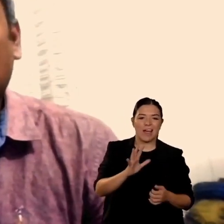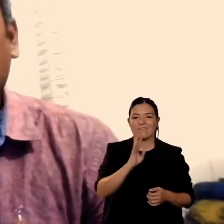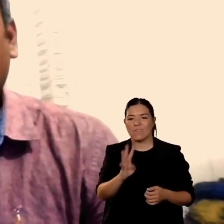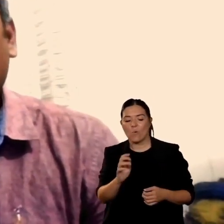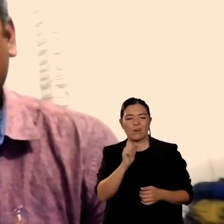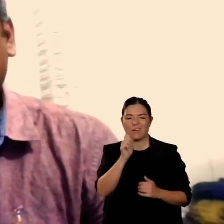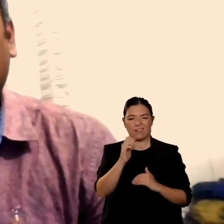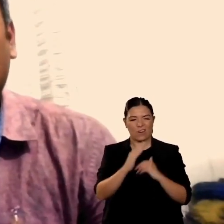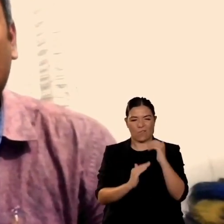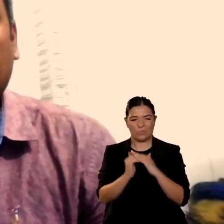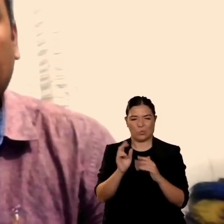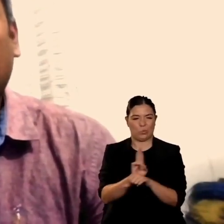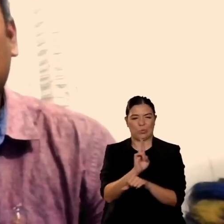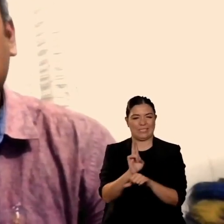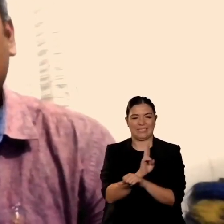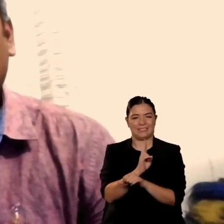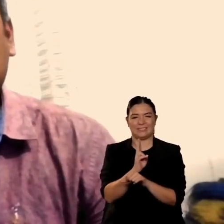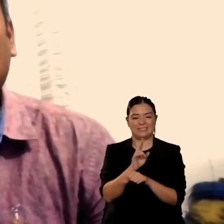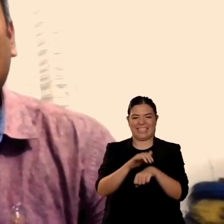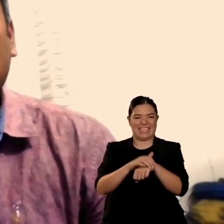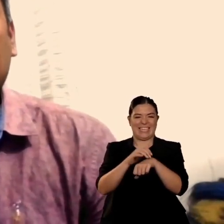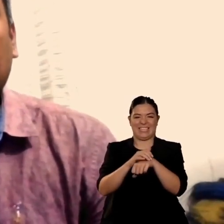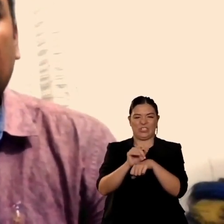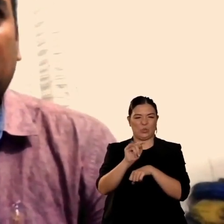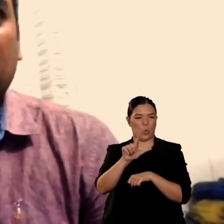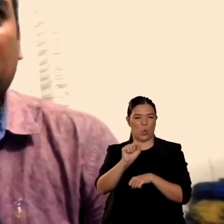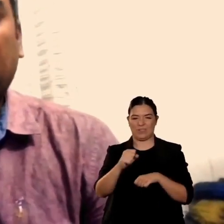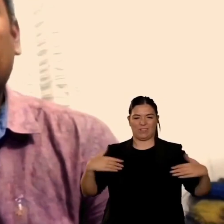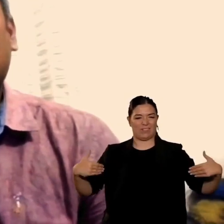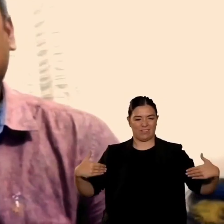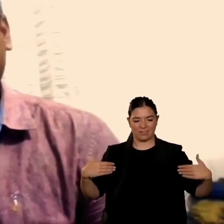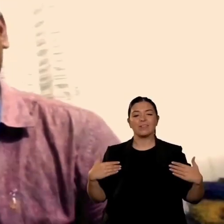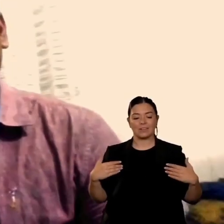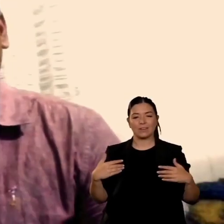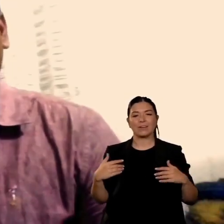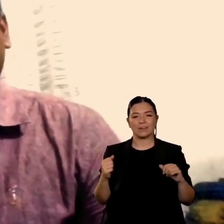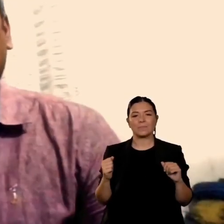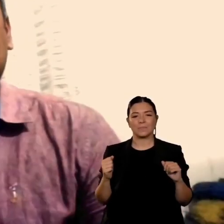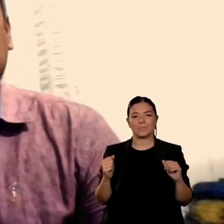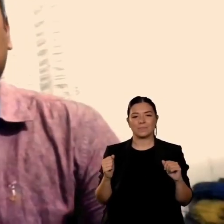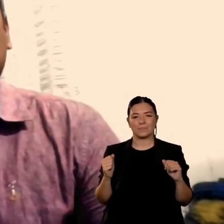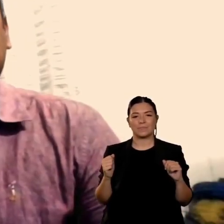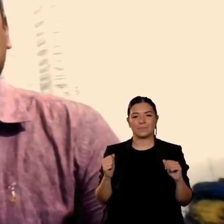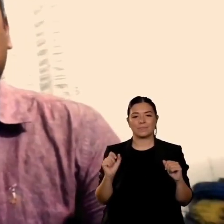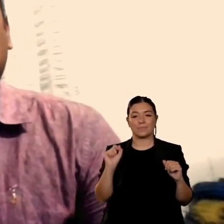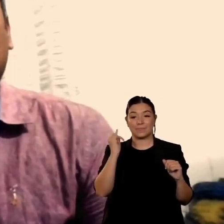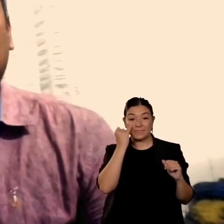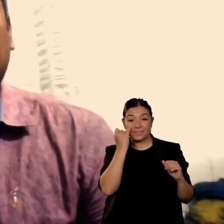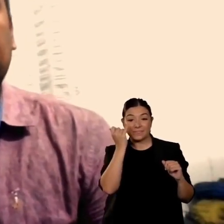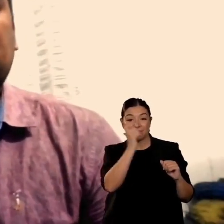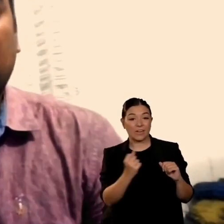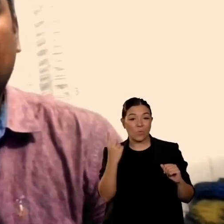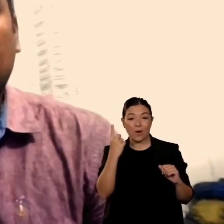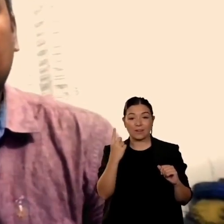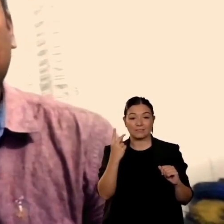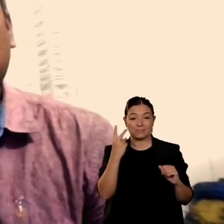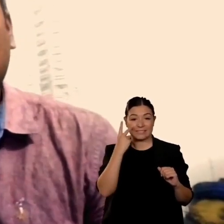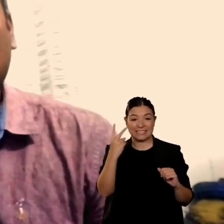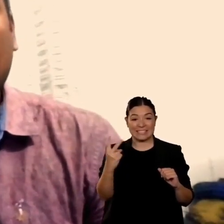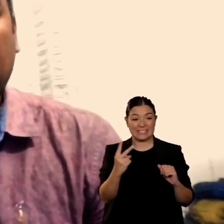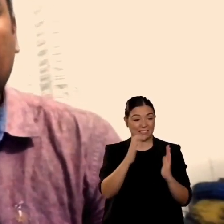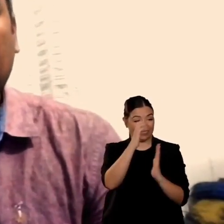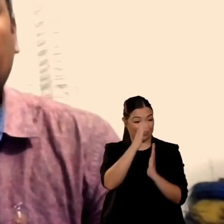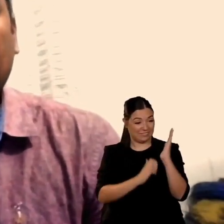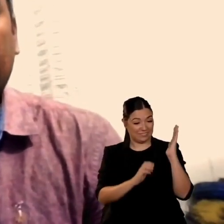le parole in bengalese sono molto si sentono più a loro agio e possono avvicinarsi in un modo